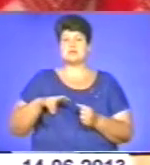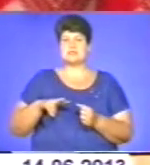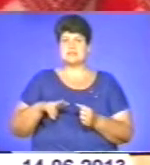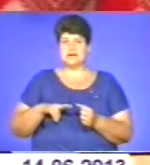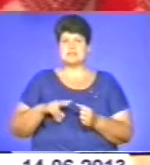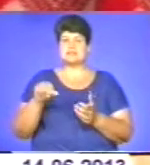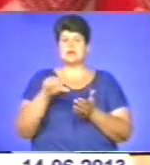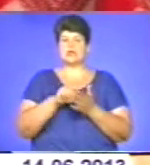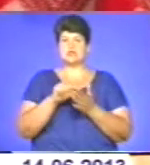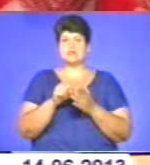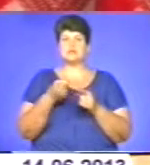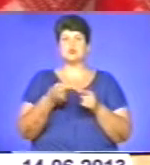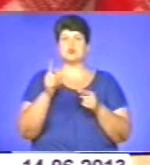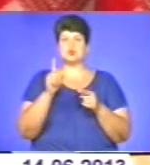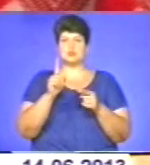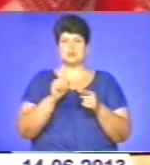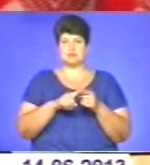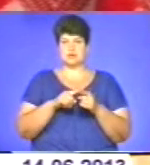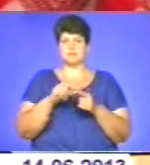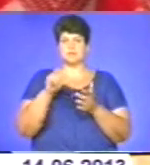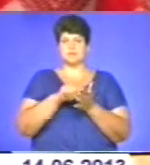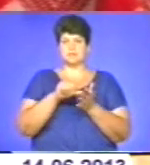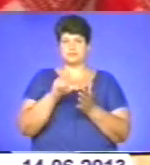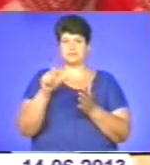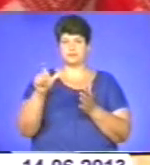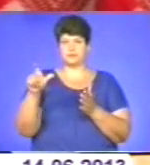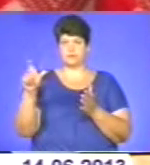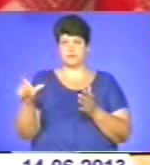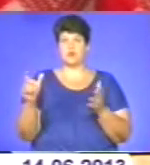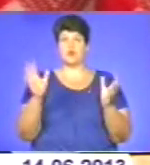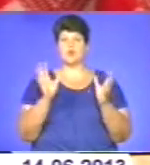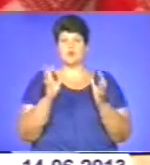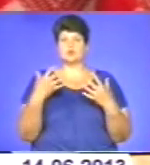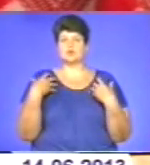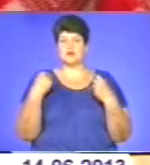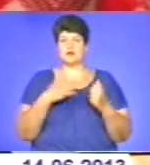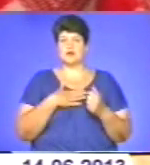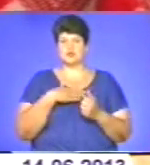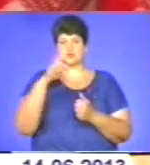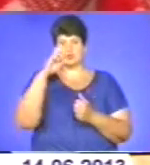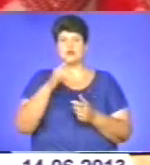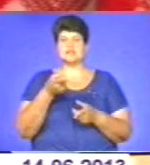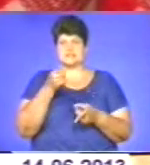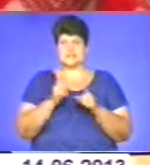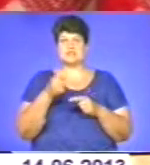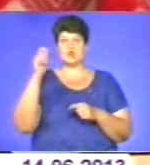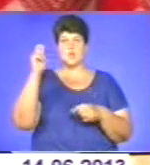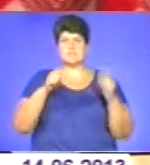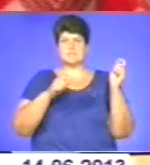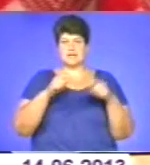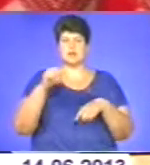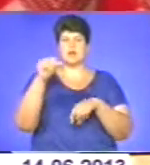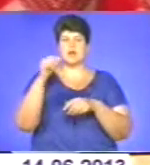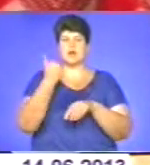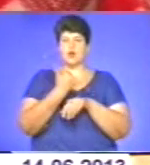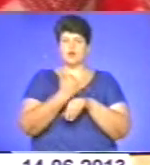За участю усього ОМОН-ду охорони здоров'я нашої держави до нас дійсно приїхали і голови лікарі,